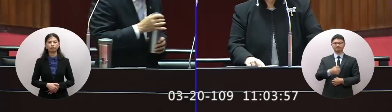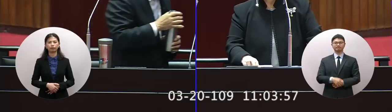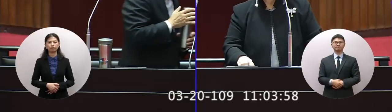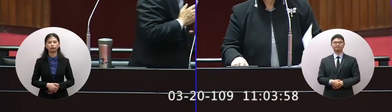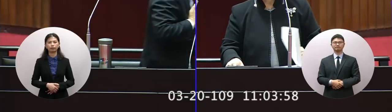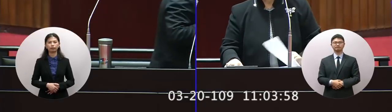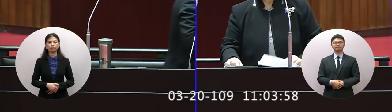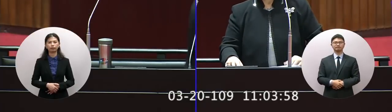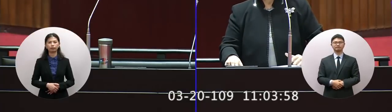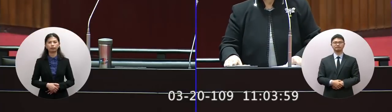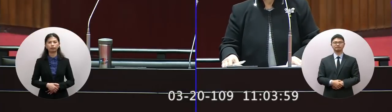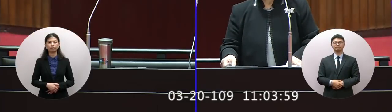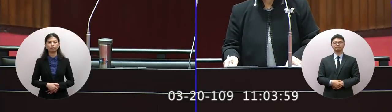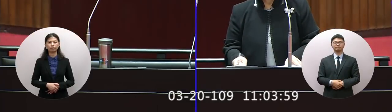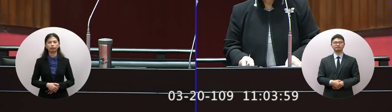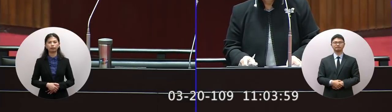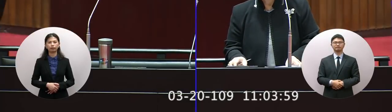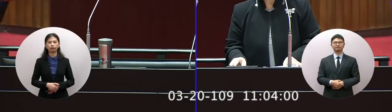謝謝謝謝